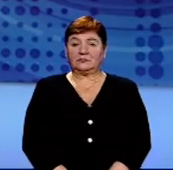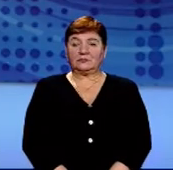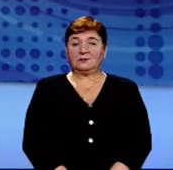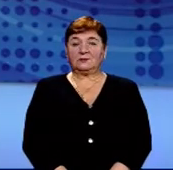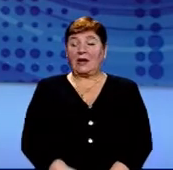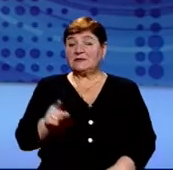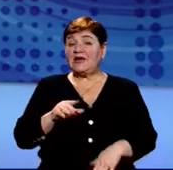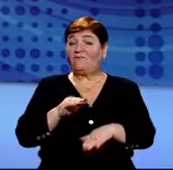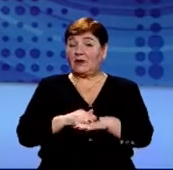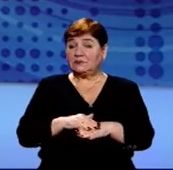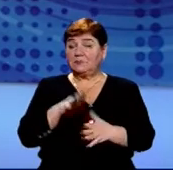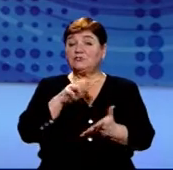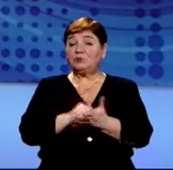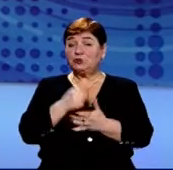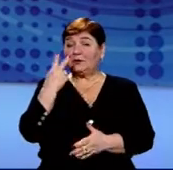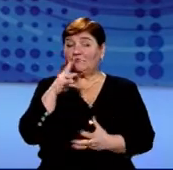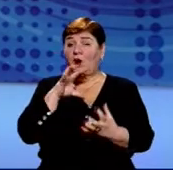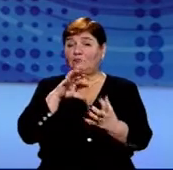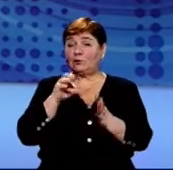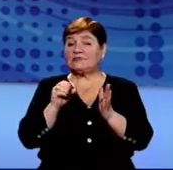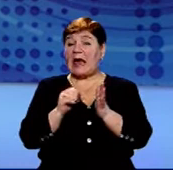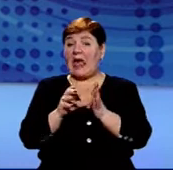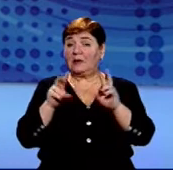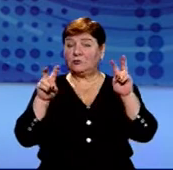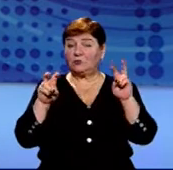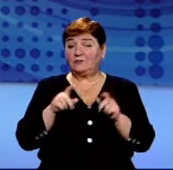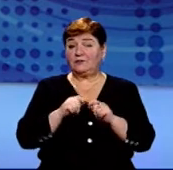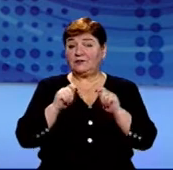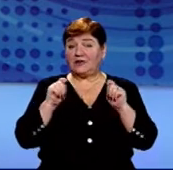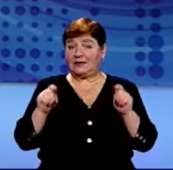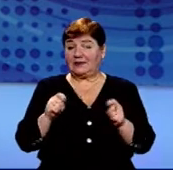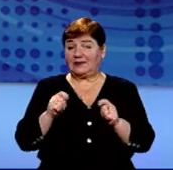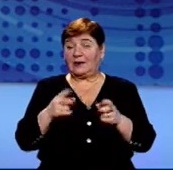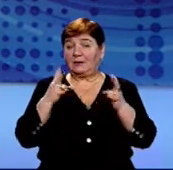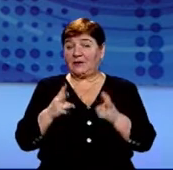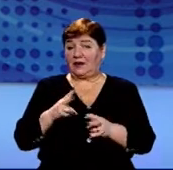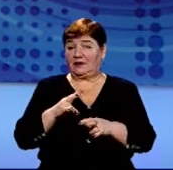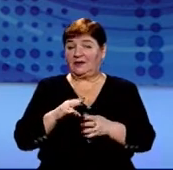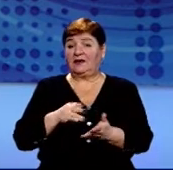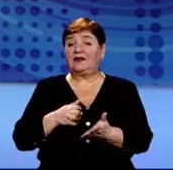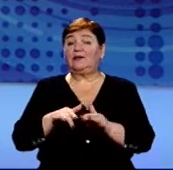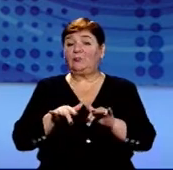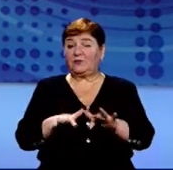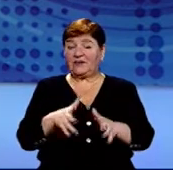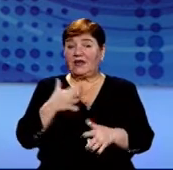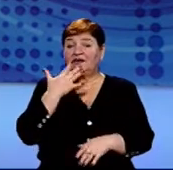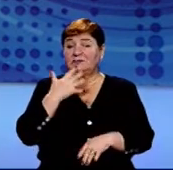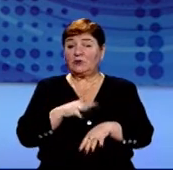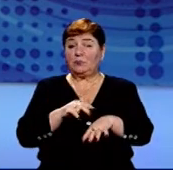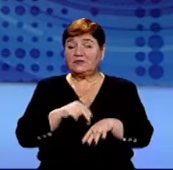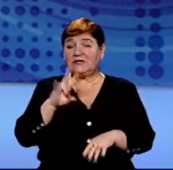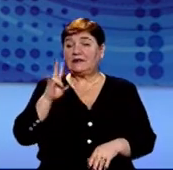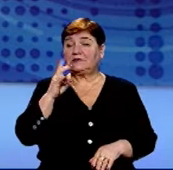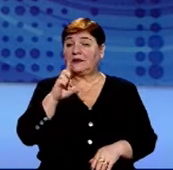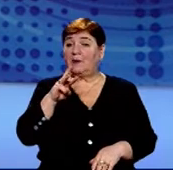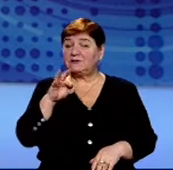За фактом пошкодження двох автобусів «Електрон» поліція відкрила кримінальне провадження. Про це повідомила речниця Нацполіції в області Наталія